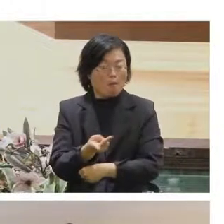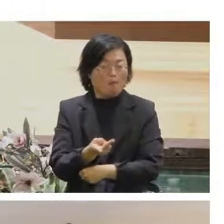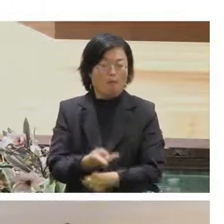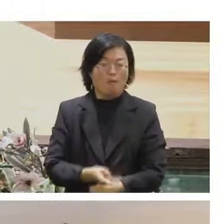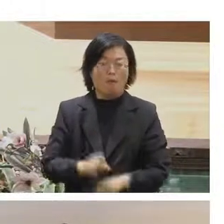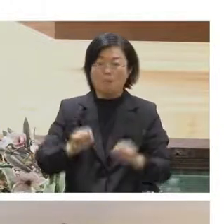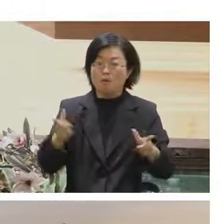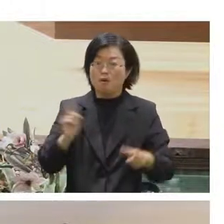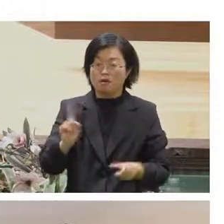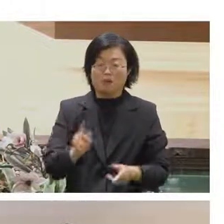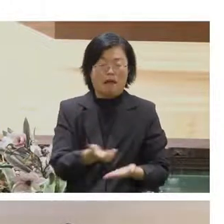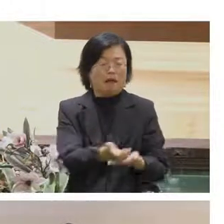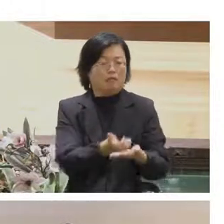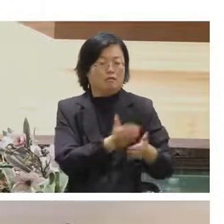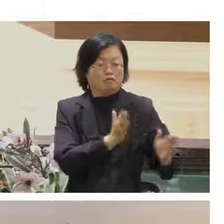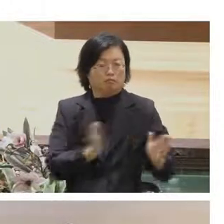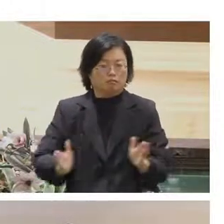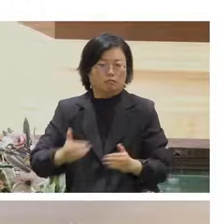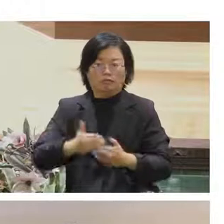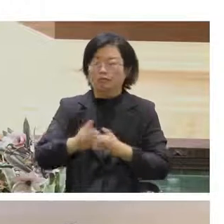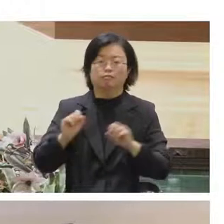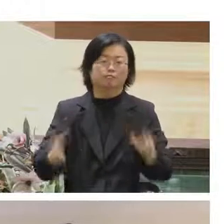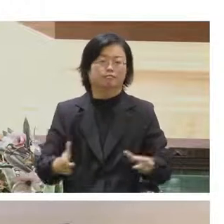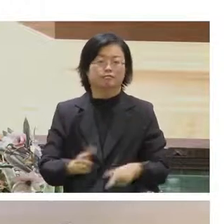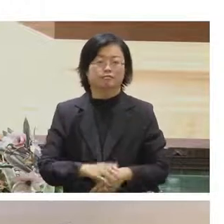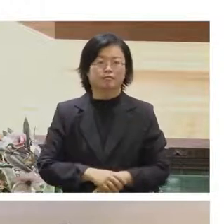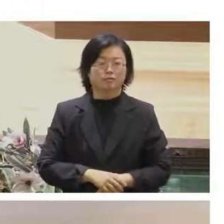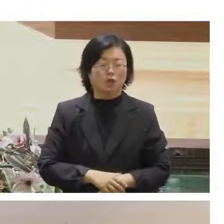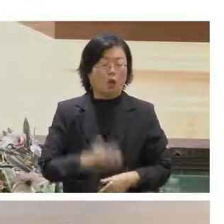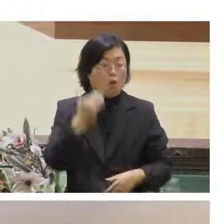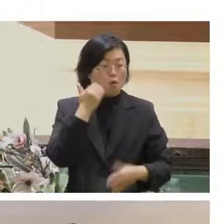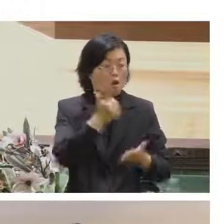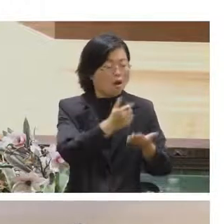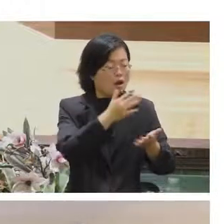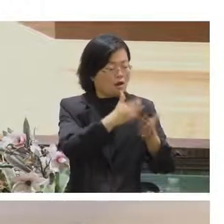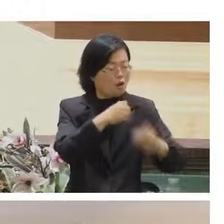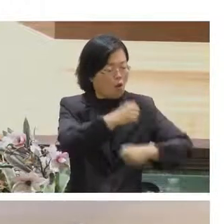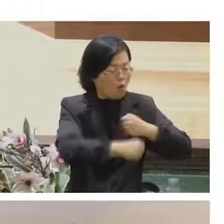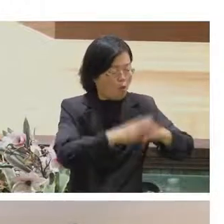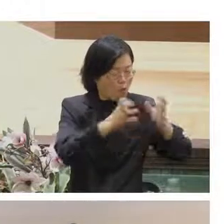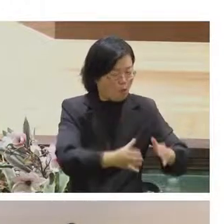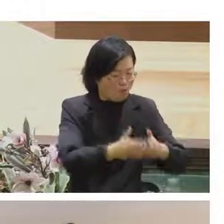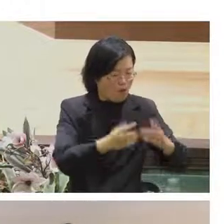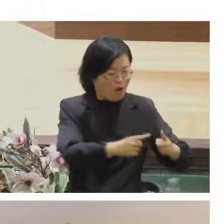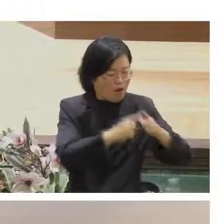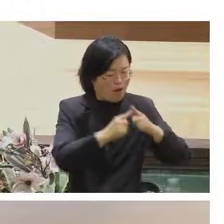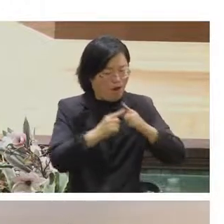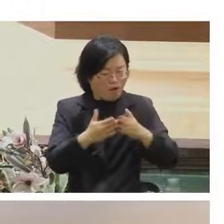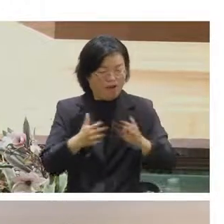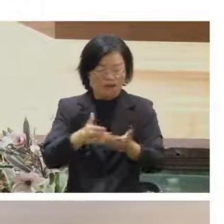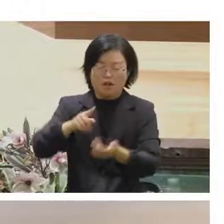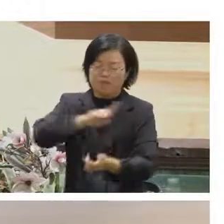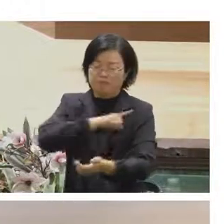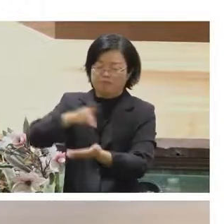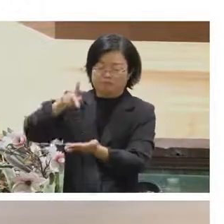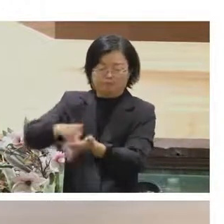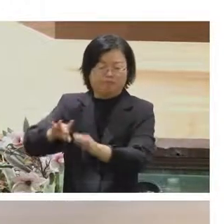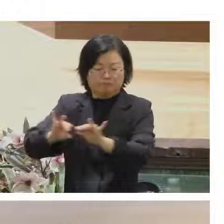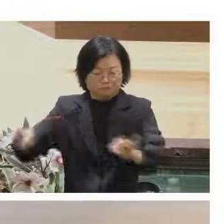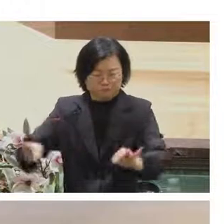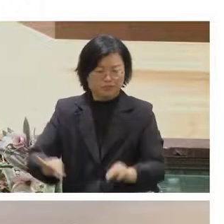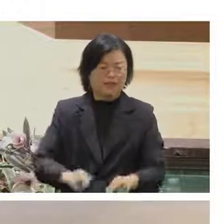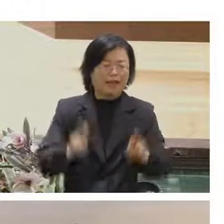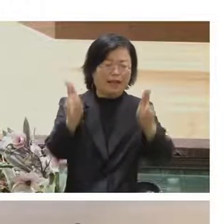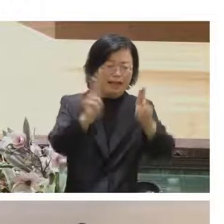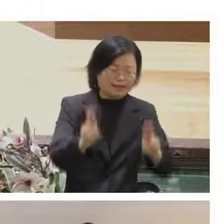在前置作業的部分實體活動其實大家可能都可以想像我們可能要借場地然後要拉網路啊確認電